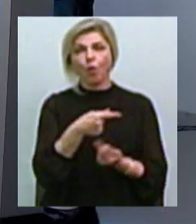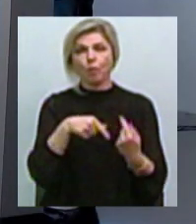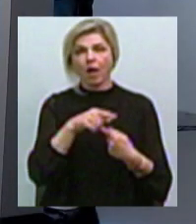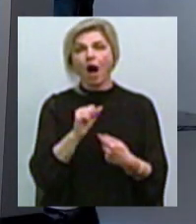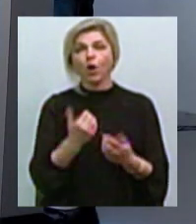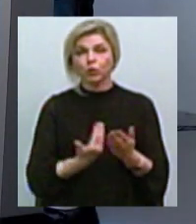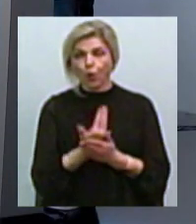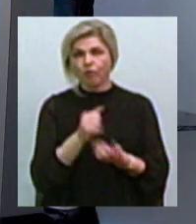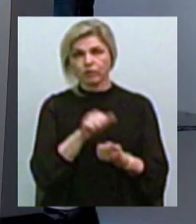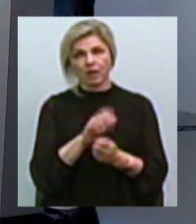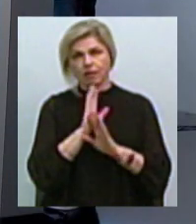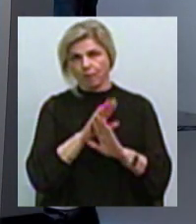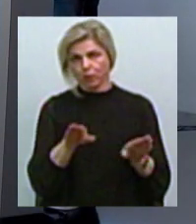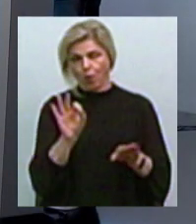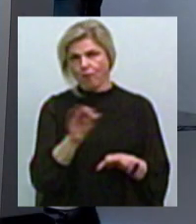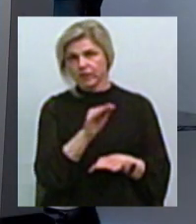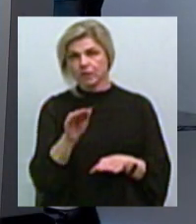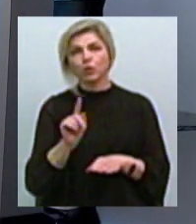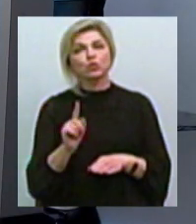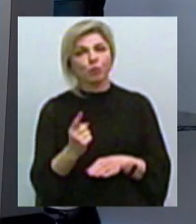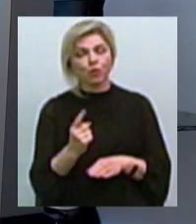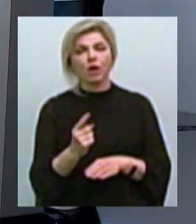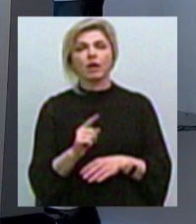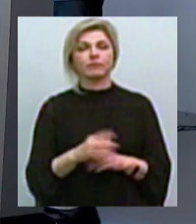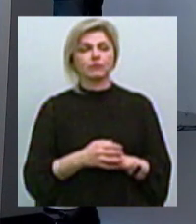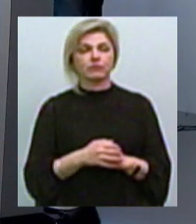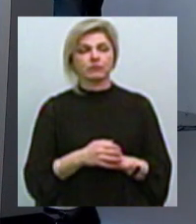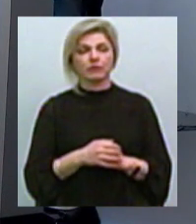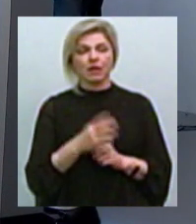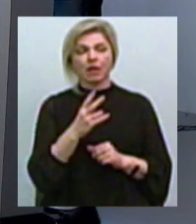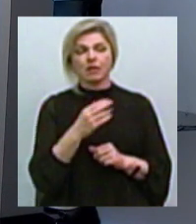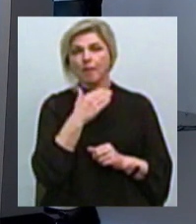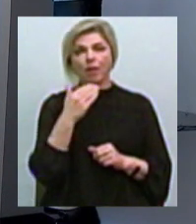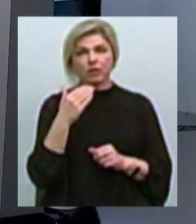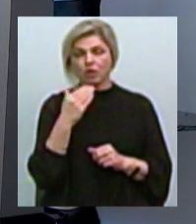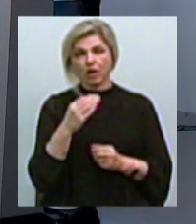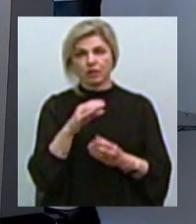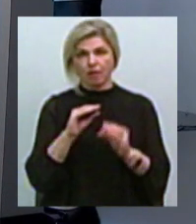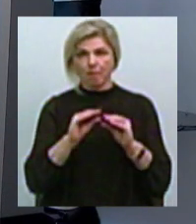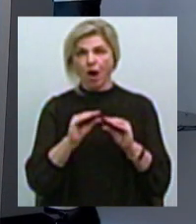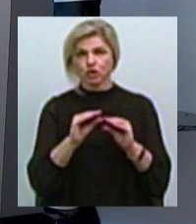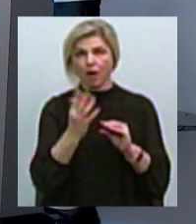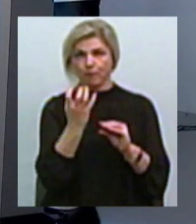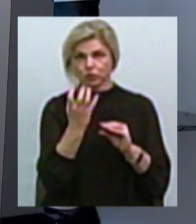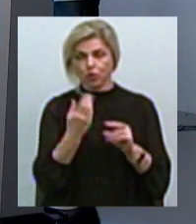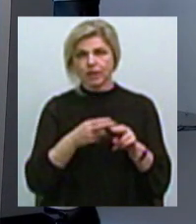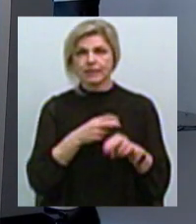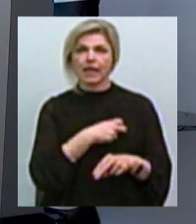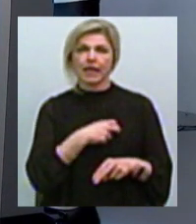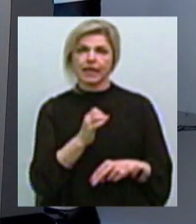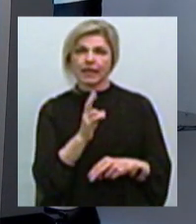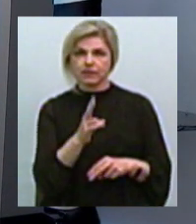друкувати не будуть Це офіційне повідомлення Чому? Тому що невелика пачка 500 єврових банкнот – це ризик вже